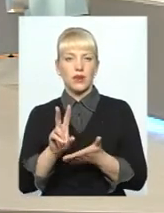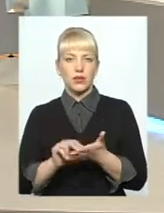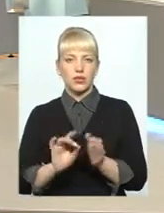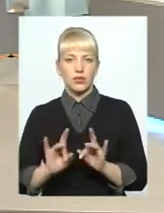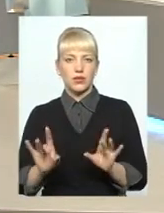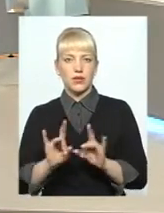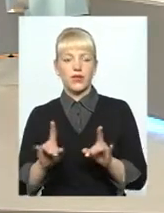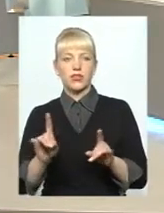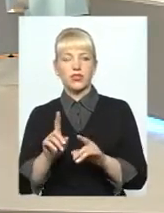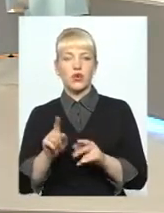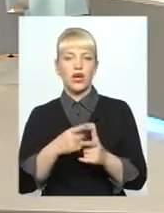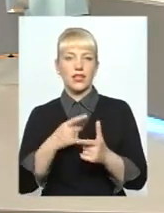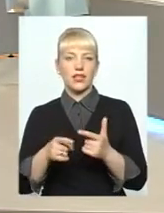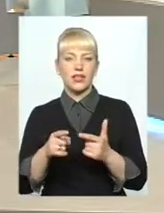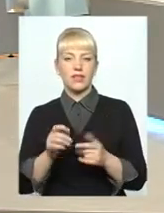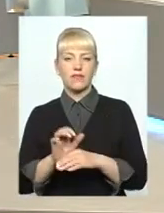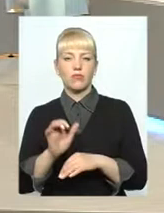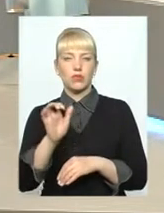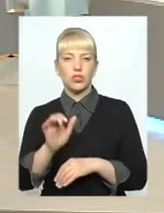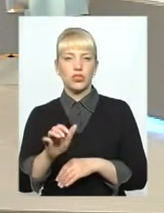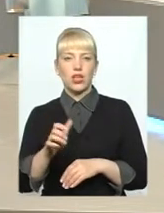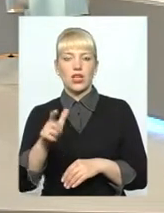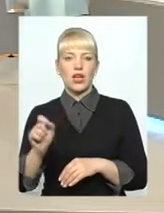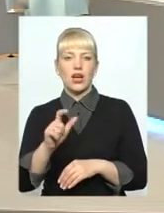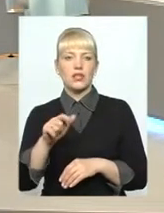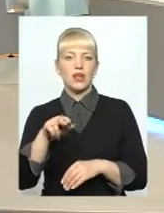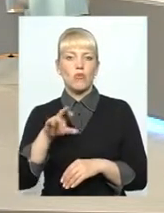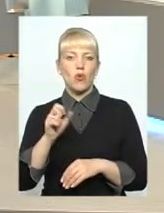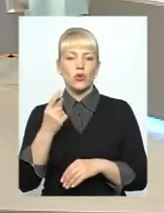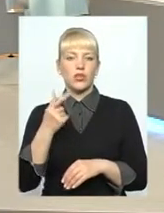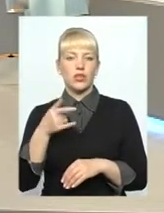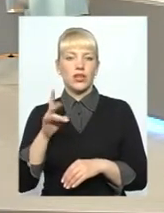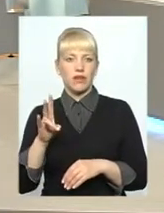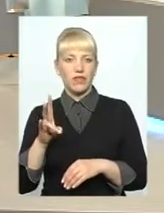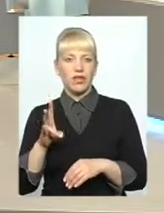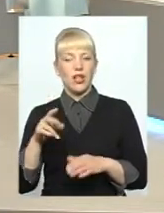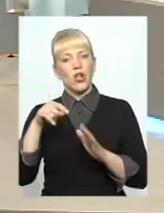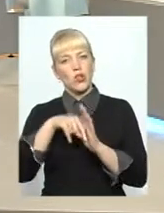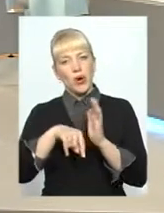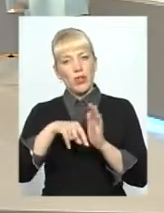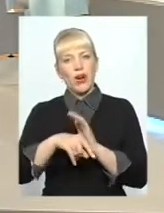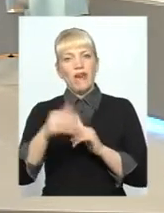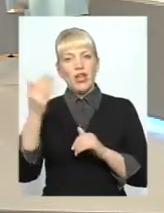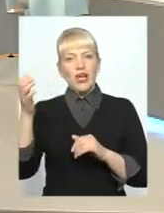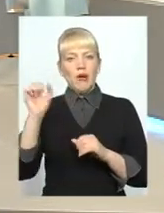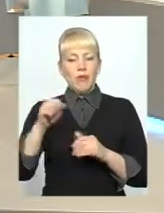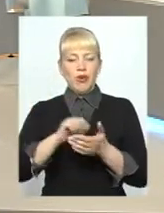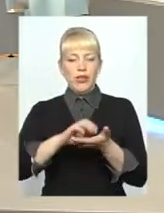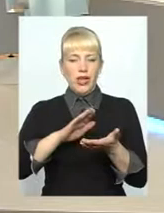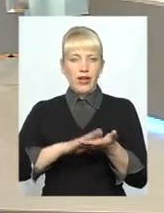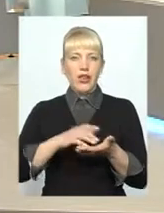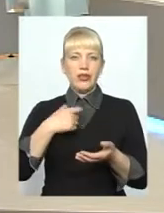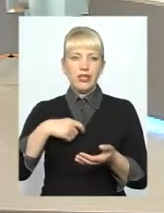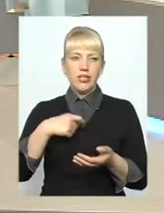що альтернативний постачальник постачає газ по 11 гривень. Тобто, він може закласти собі оцю